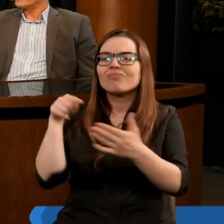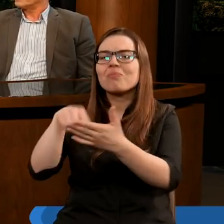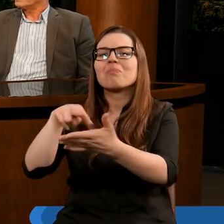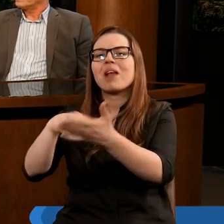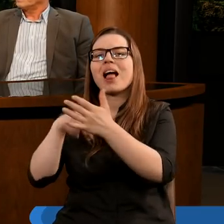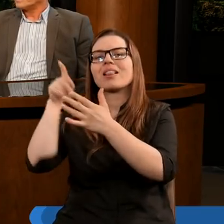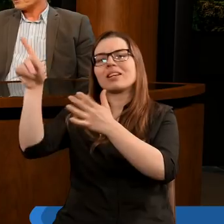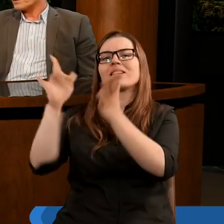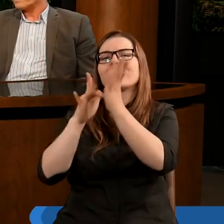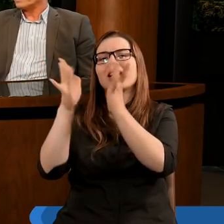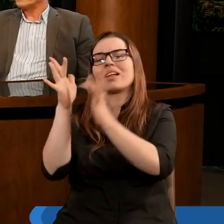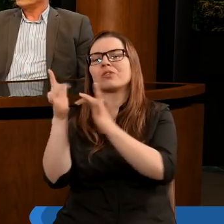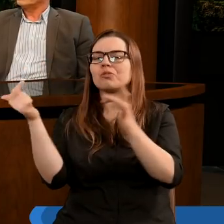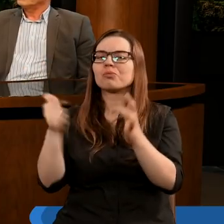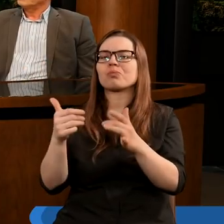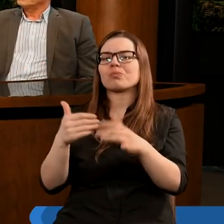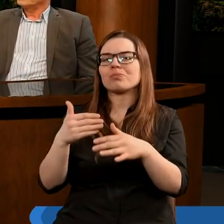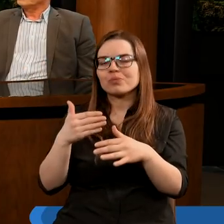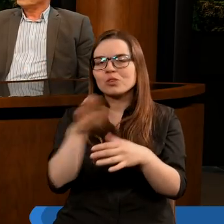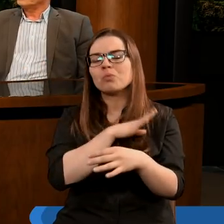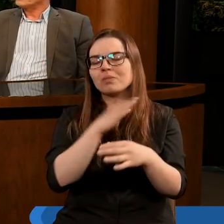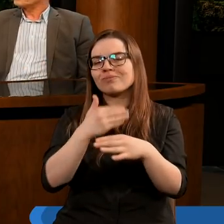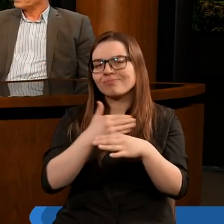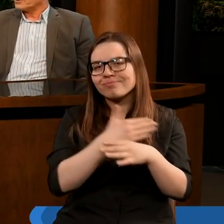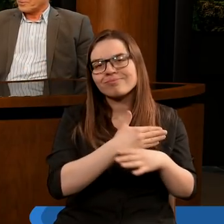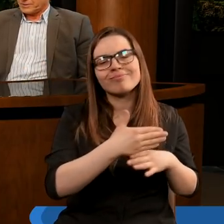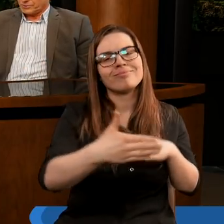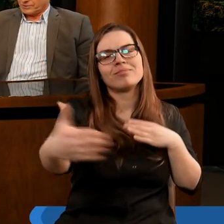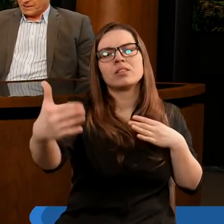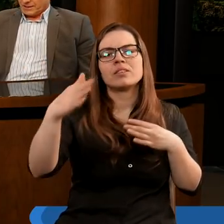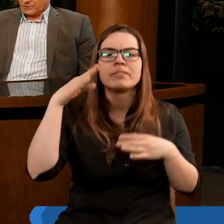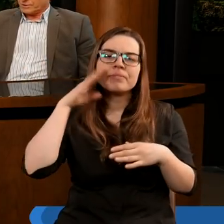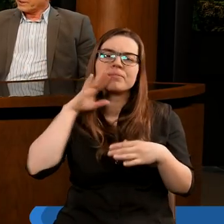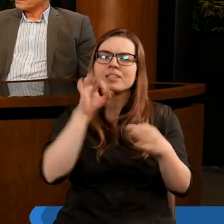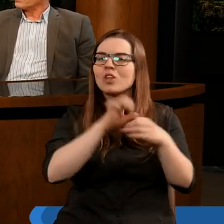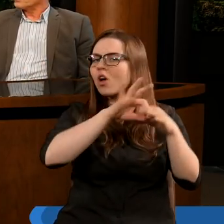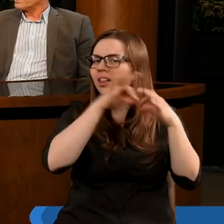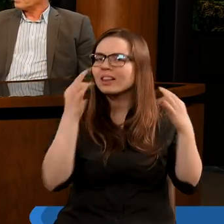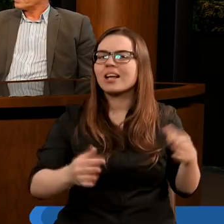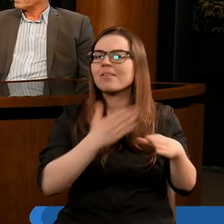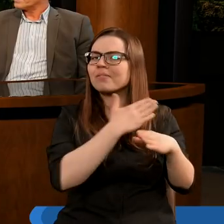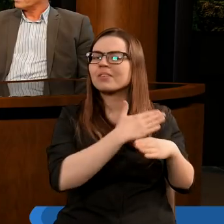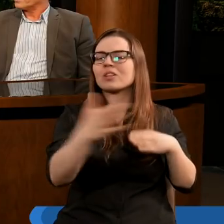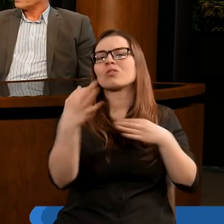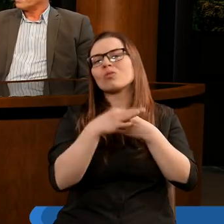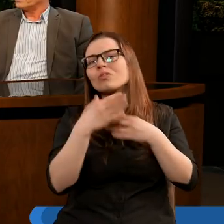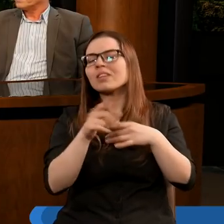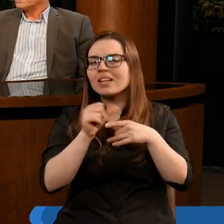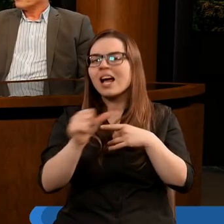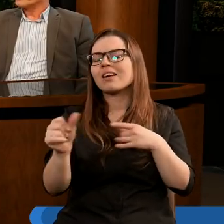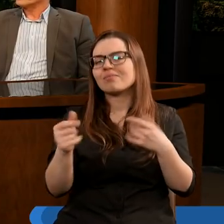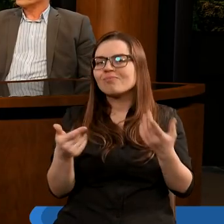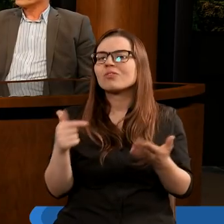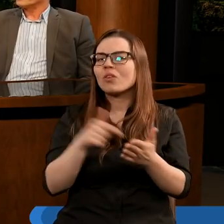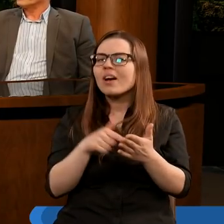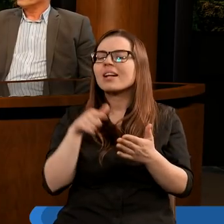Jezusa. I tak przez wieki aż do tego momentu, który teraz studiujemy, czternastego rozdziału,